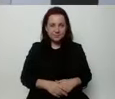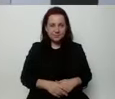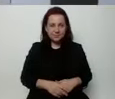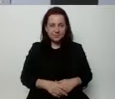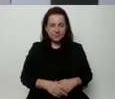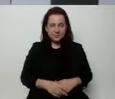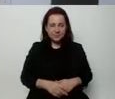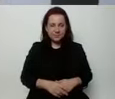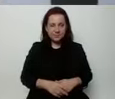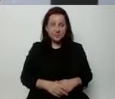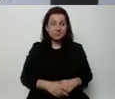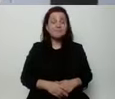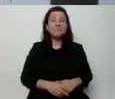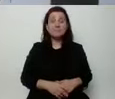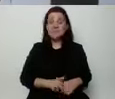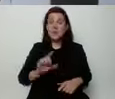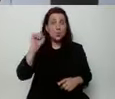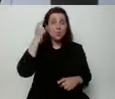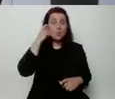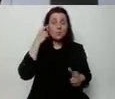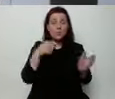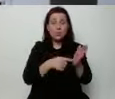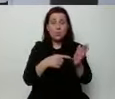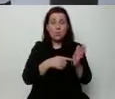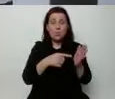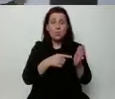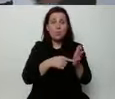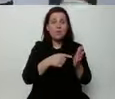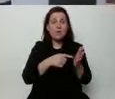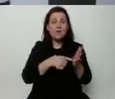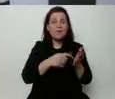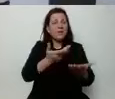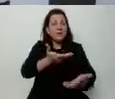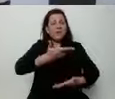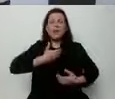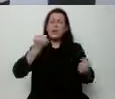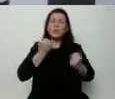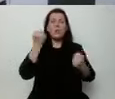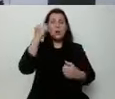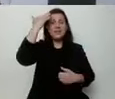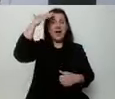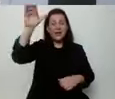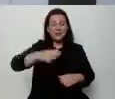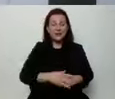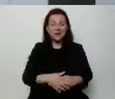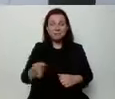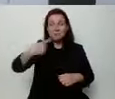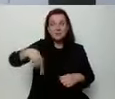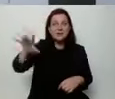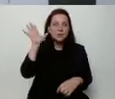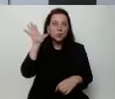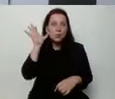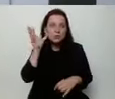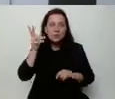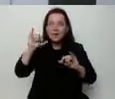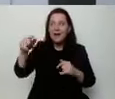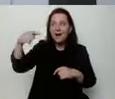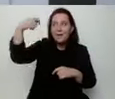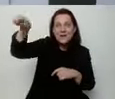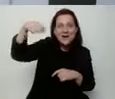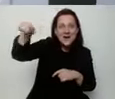Przede wszystkim, słuchajcie, jedno daje nam największą nadzieję, a mianowicie słyszymy, jak Pan Prezydent